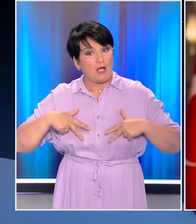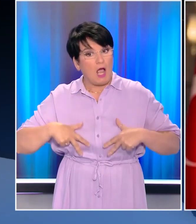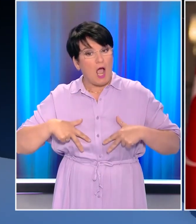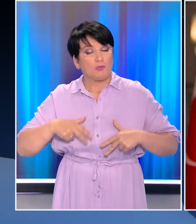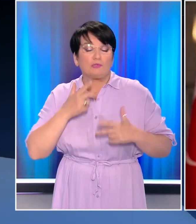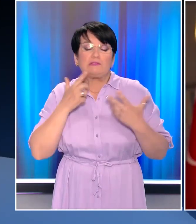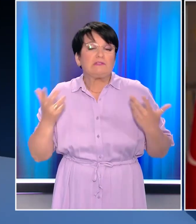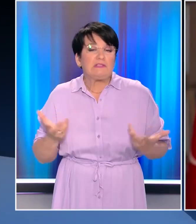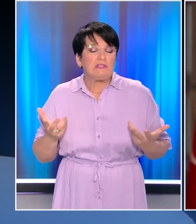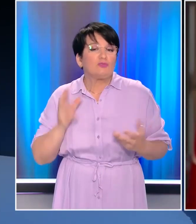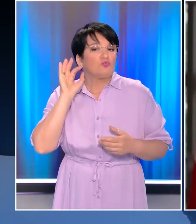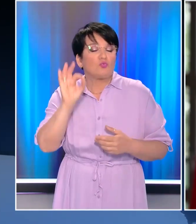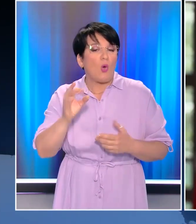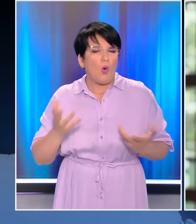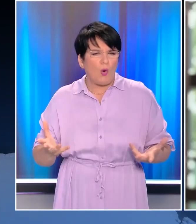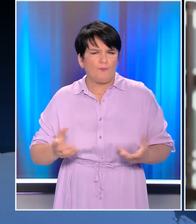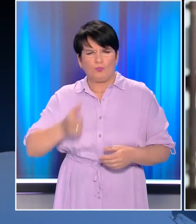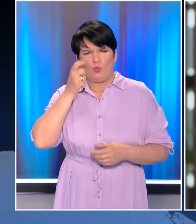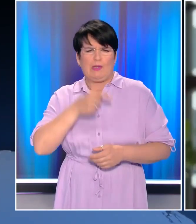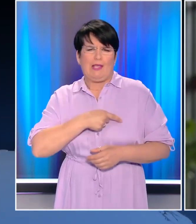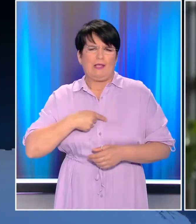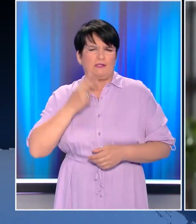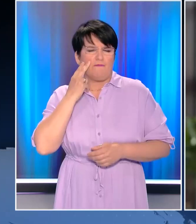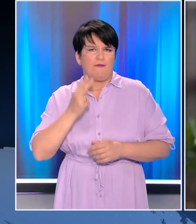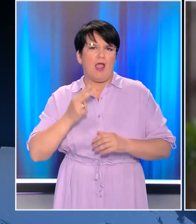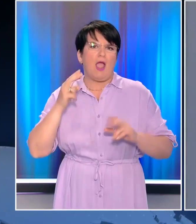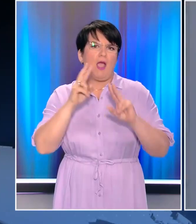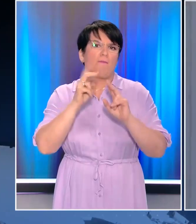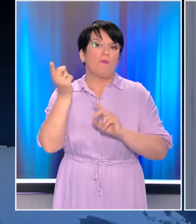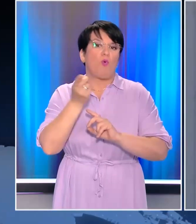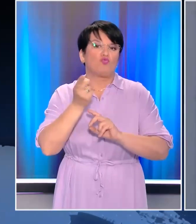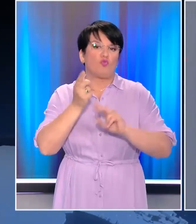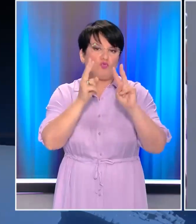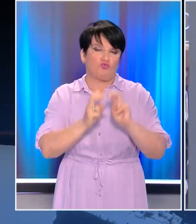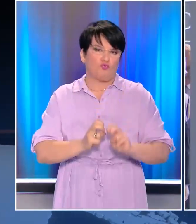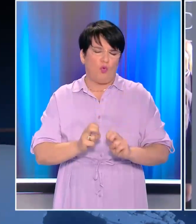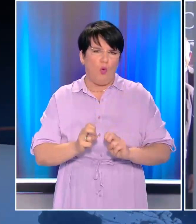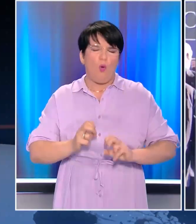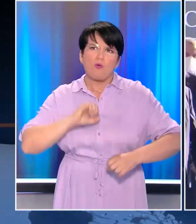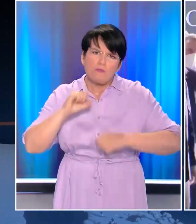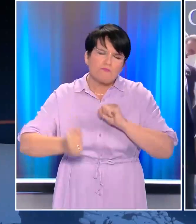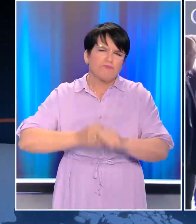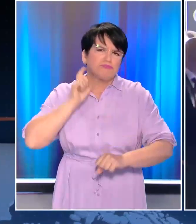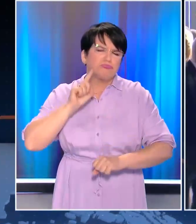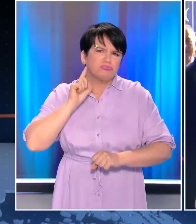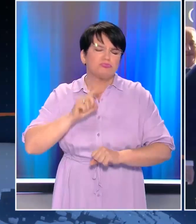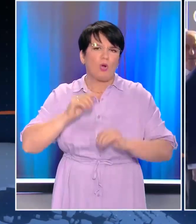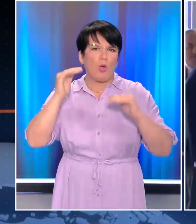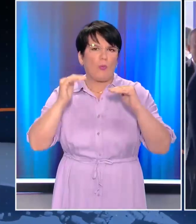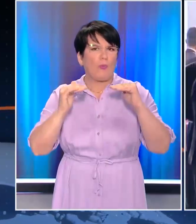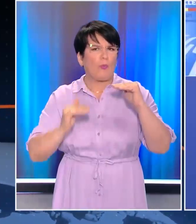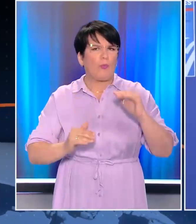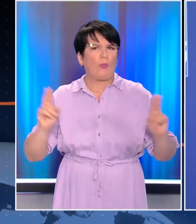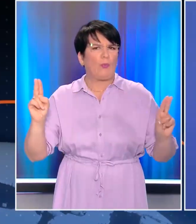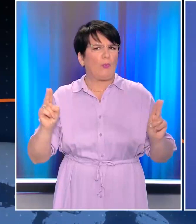Η τουρκική ηγεσία όσο βλέπει τα δημοσκοπικά της ποσοστά να υποχωρούν αλλά και τον ελληνικό ενημερωτικό μαραθώνιο για τις παραβιάσεις να πήθει εταίρους και